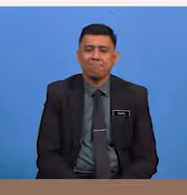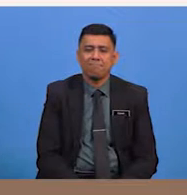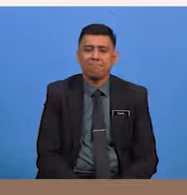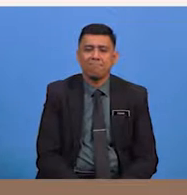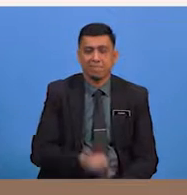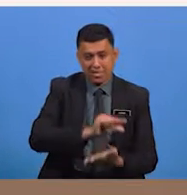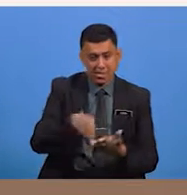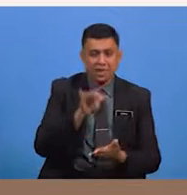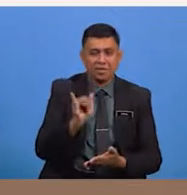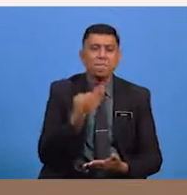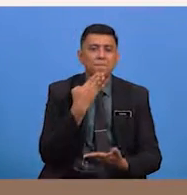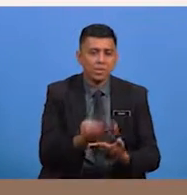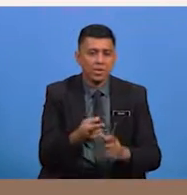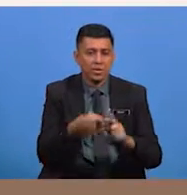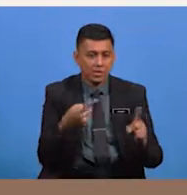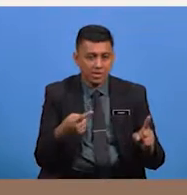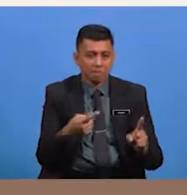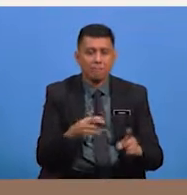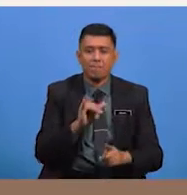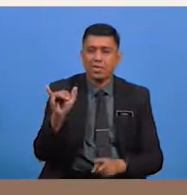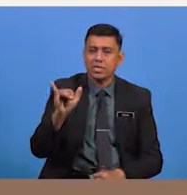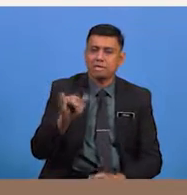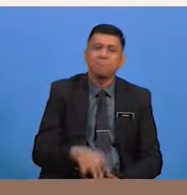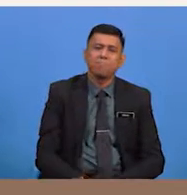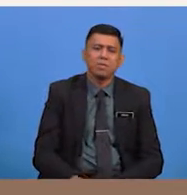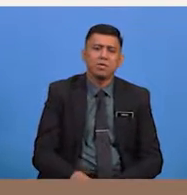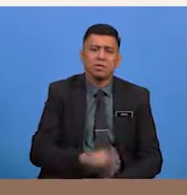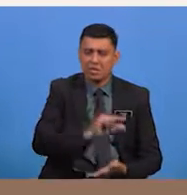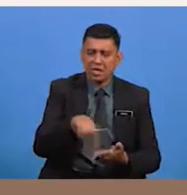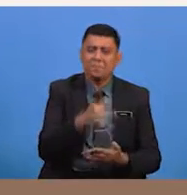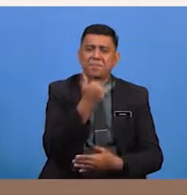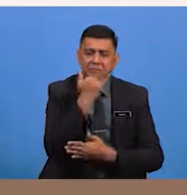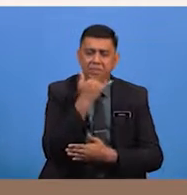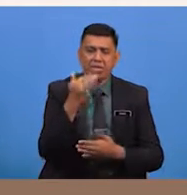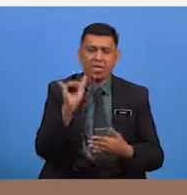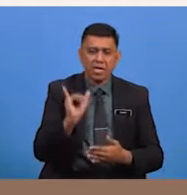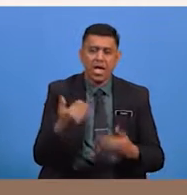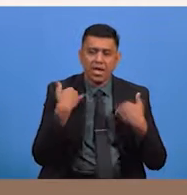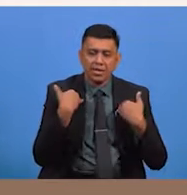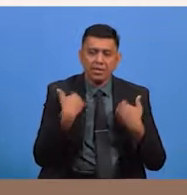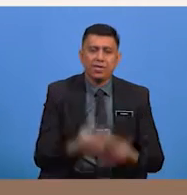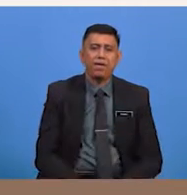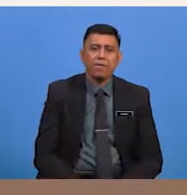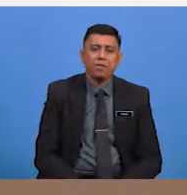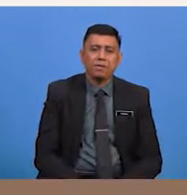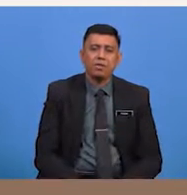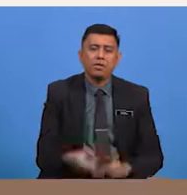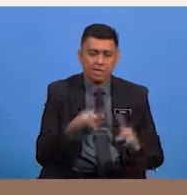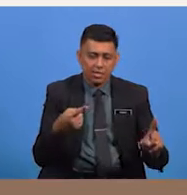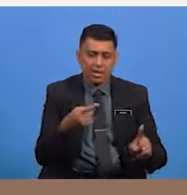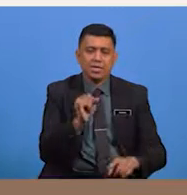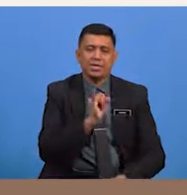Segala yang baik datang daripadanya Dan segala kekilapan yang ada pada hari ini adalah